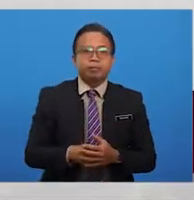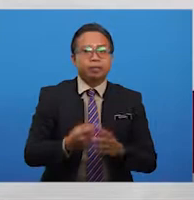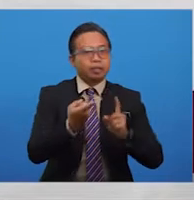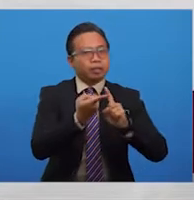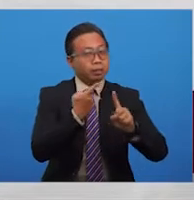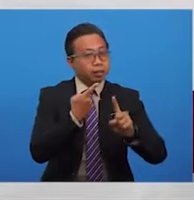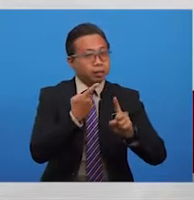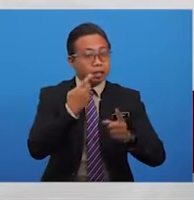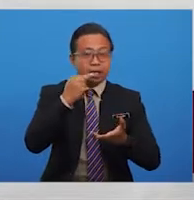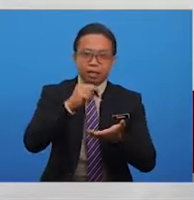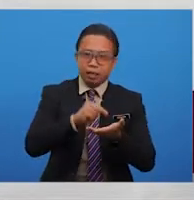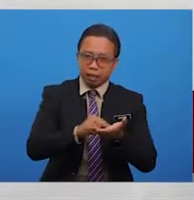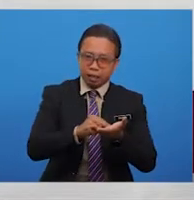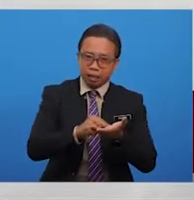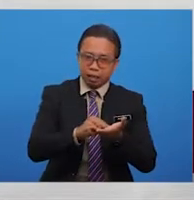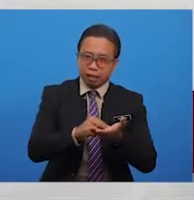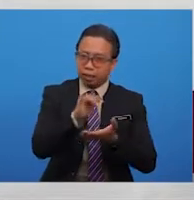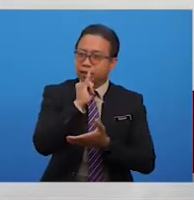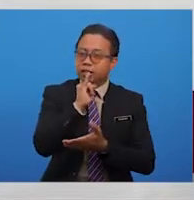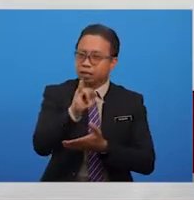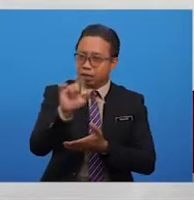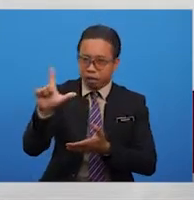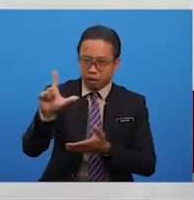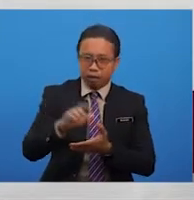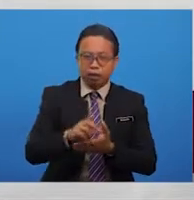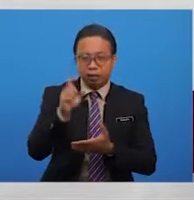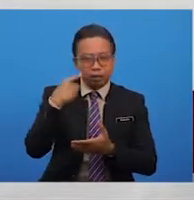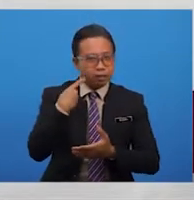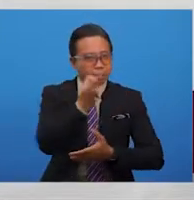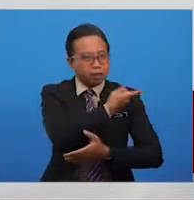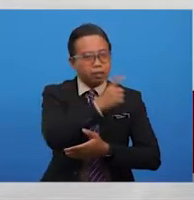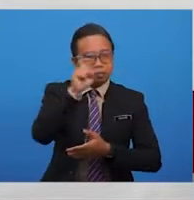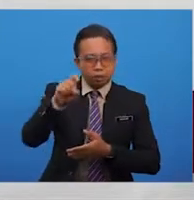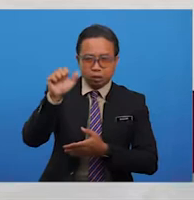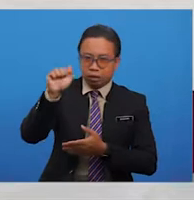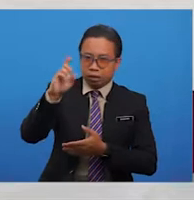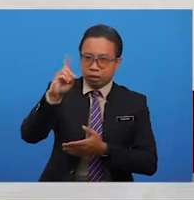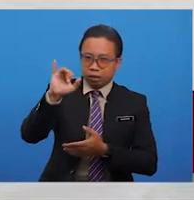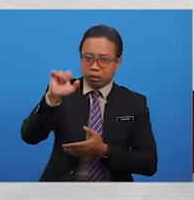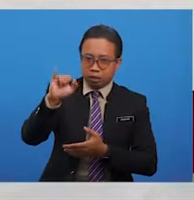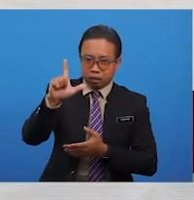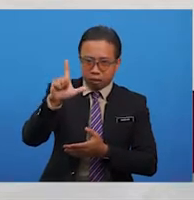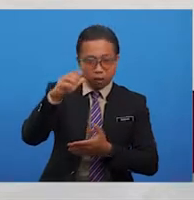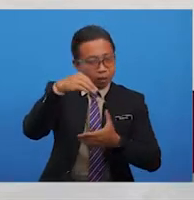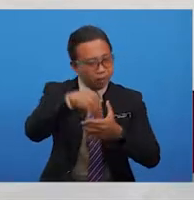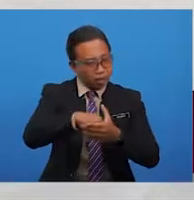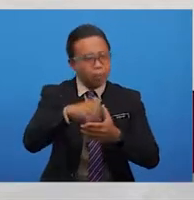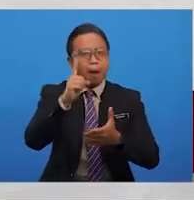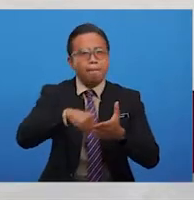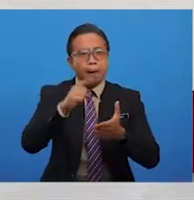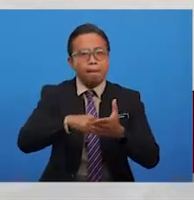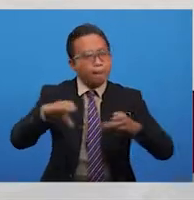Daripada nilai keadilan pengajarannya ialah kita mestilah adil dan saksama dalam segala